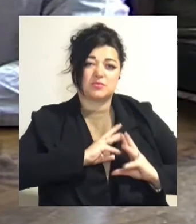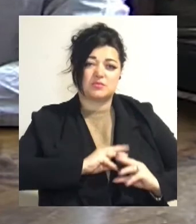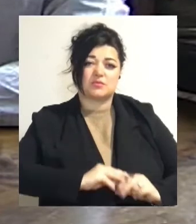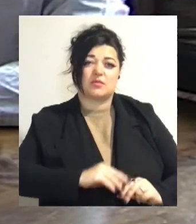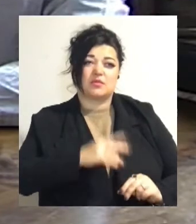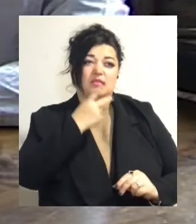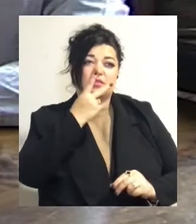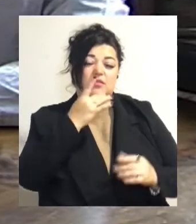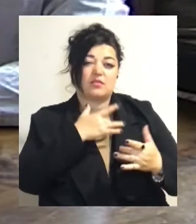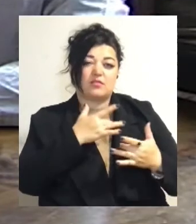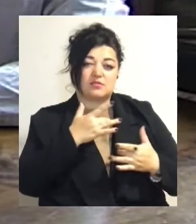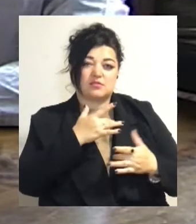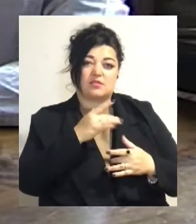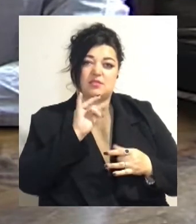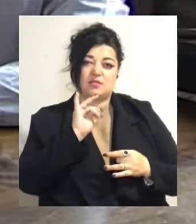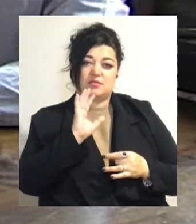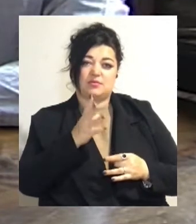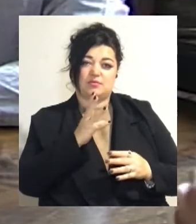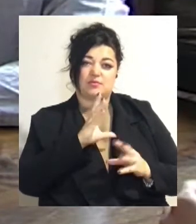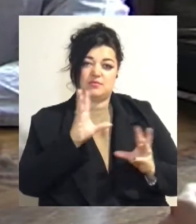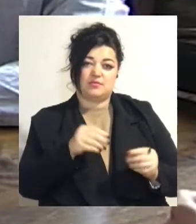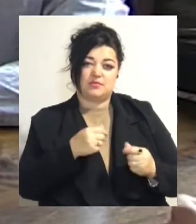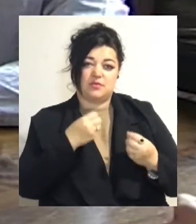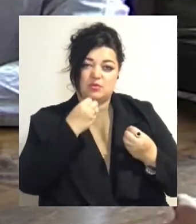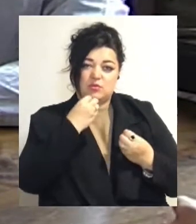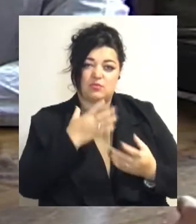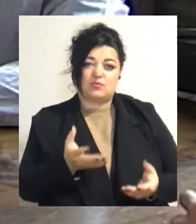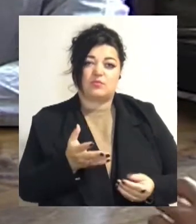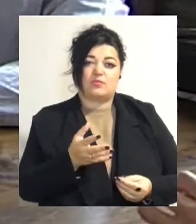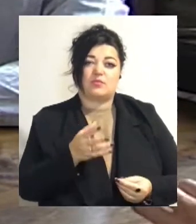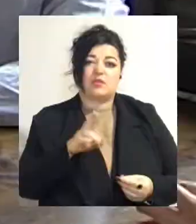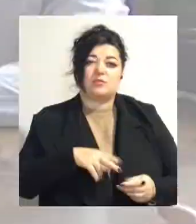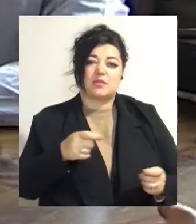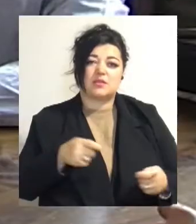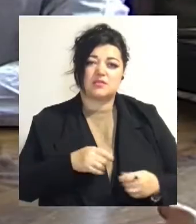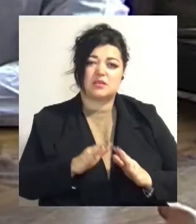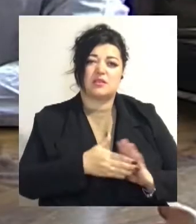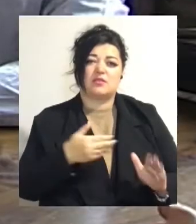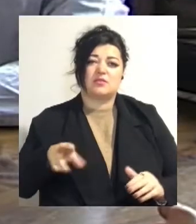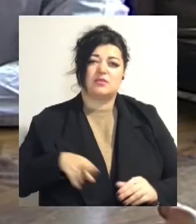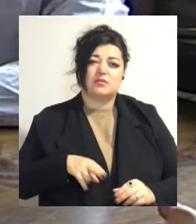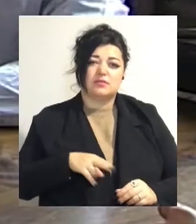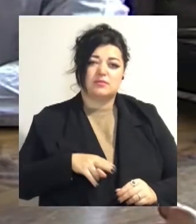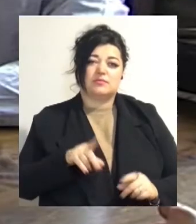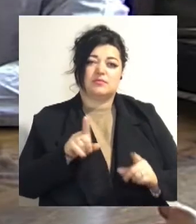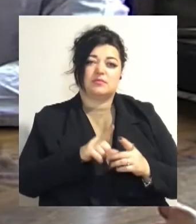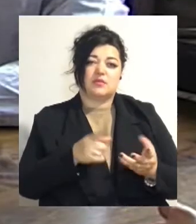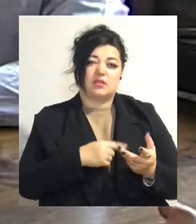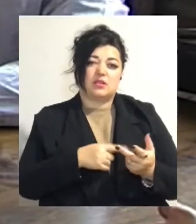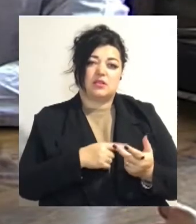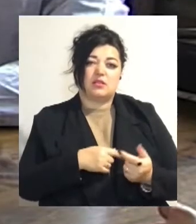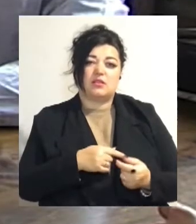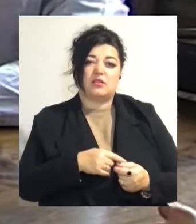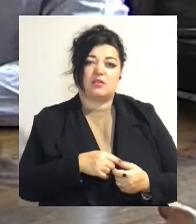повернуться білети. Ми почали шукати адміністратора, директора. Я вже не почала там скандалити.